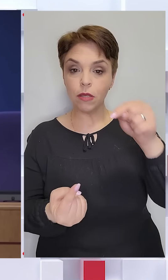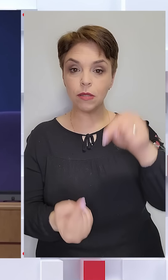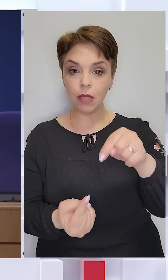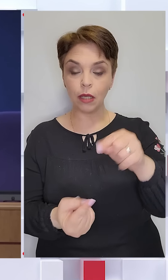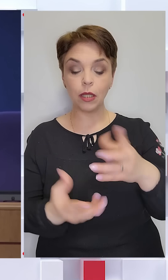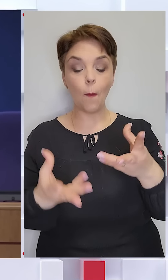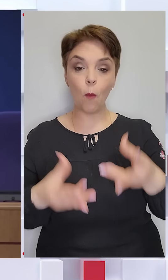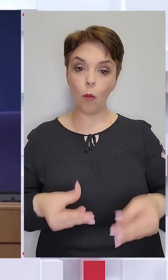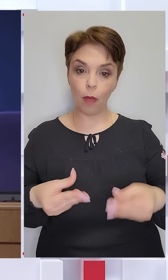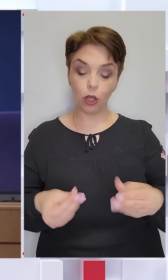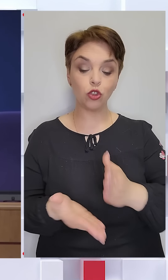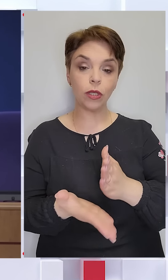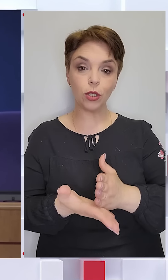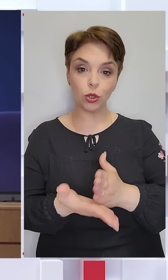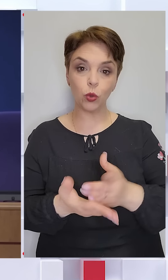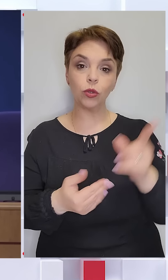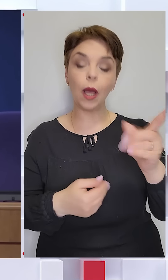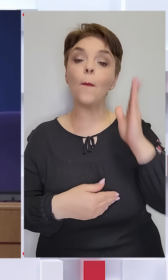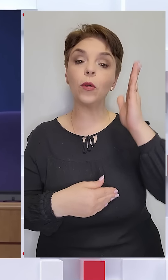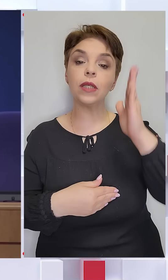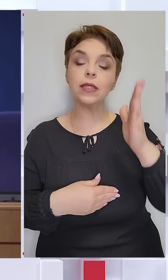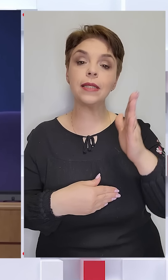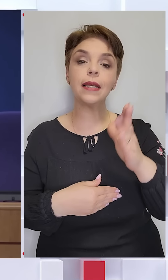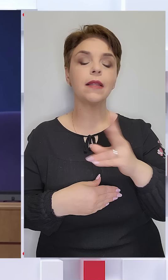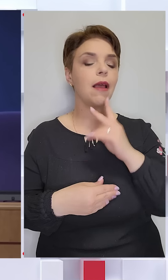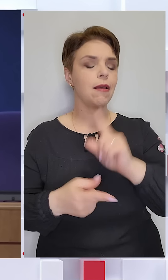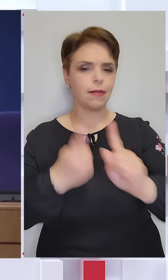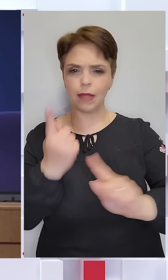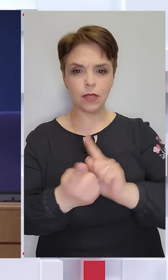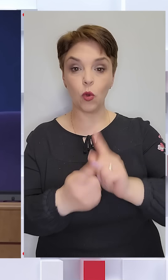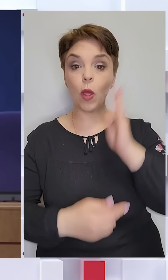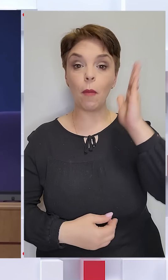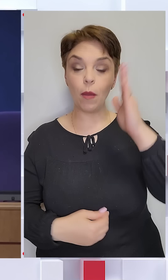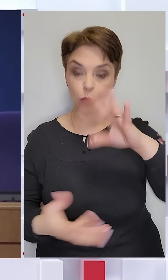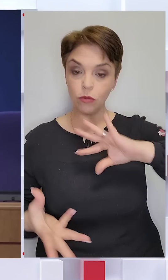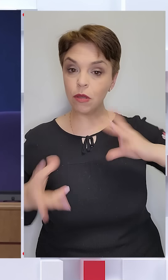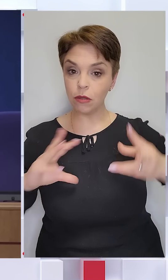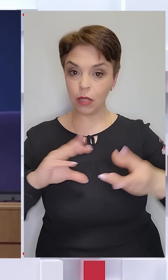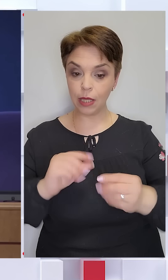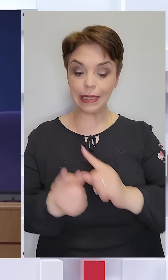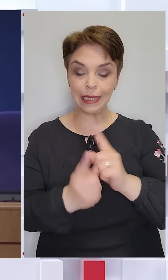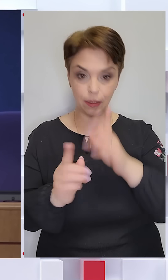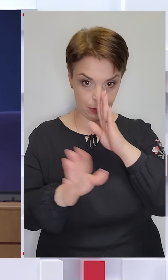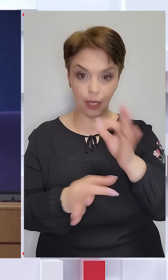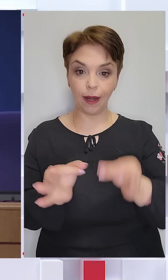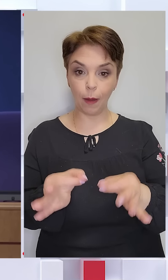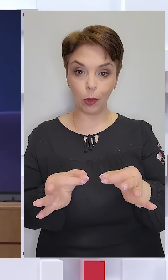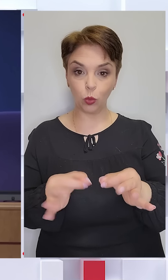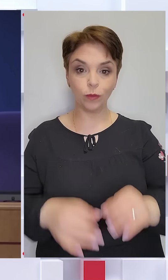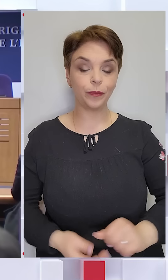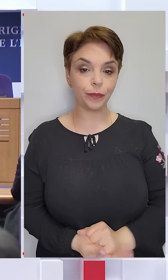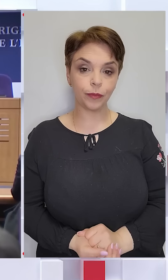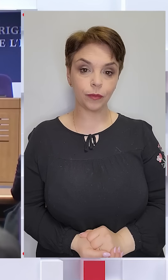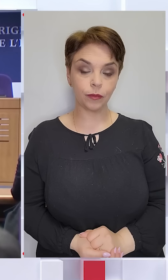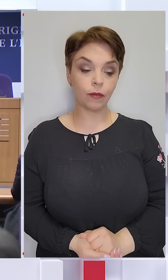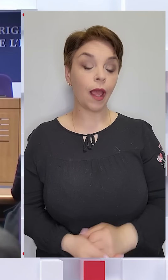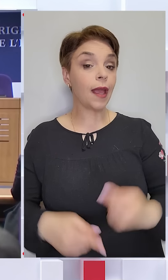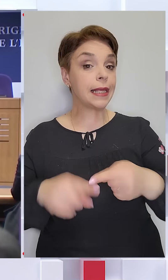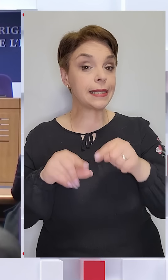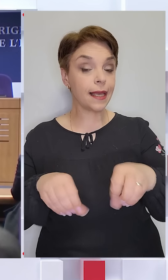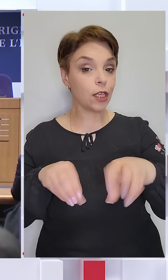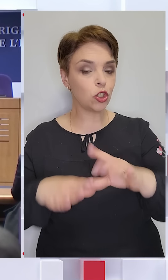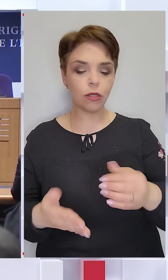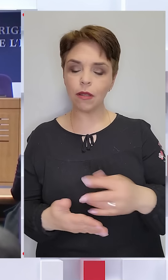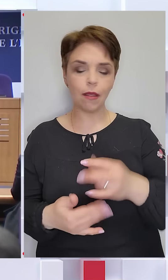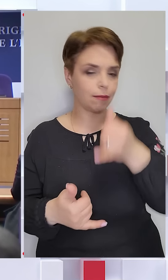пом'якшувати існуючі та потенційно незворотні майбутні наслідки зміни клімату. Це рішення